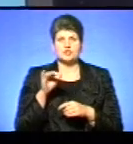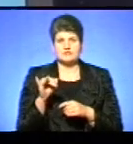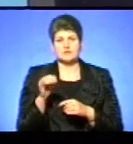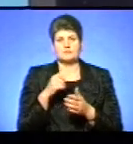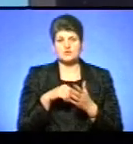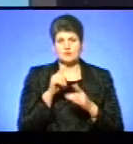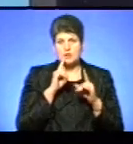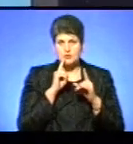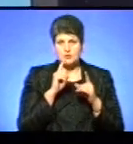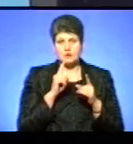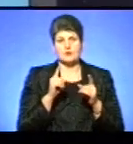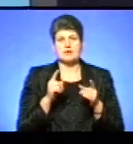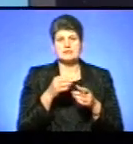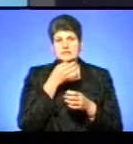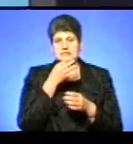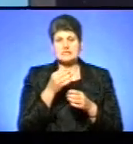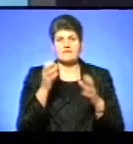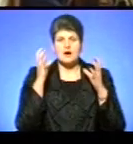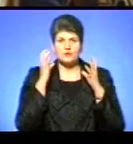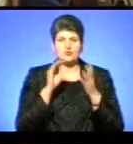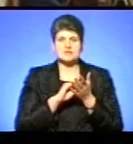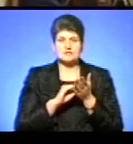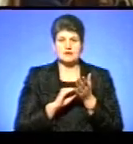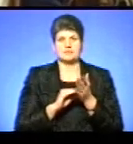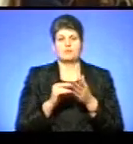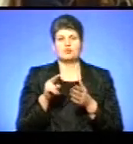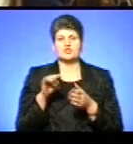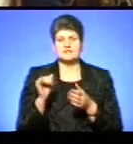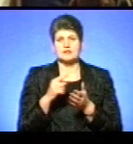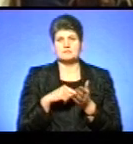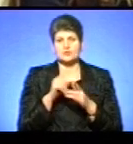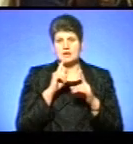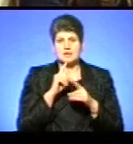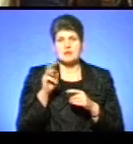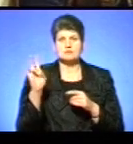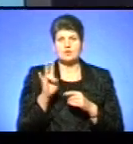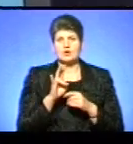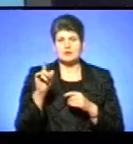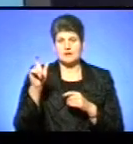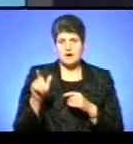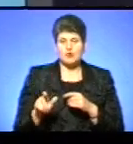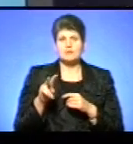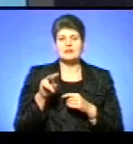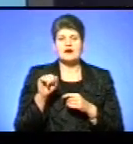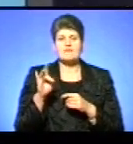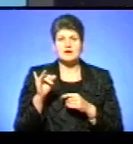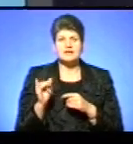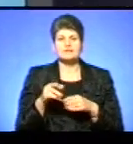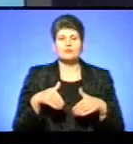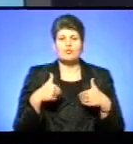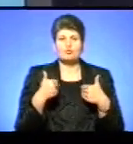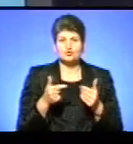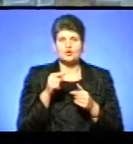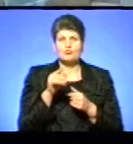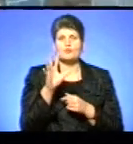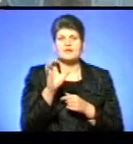Паляниця уприлюднив аудіозапис розмови депутата Почаївської міської ради з монахом із лаври, під час якої монах пропонує депутату і